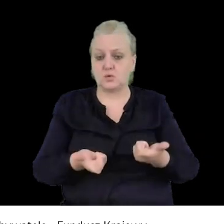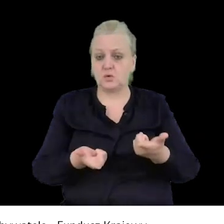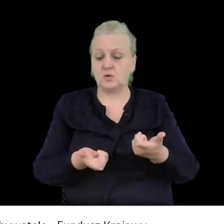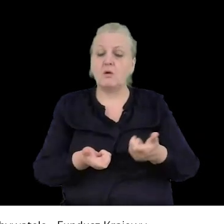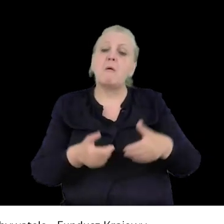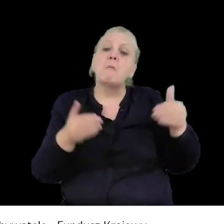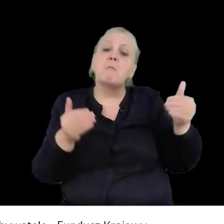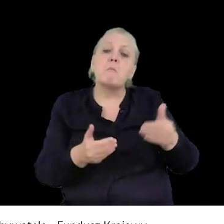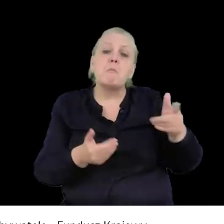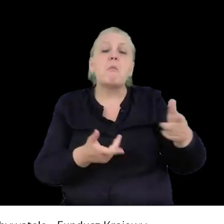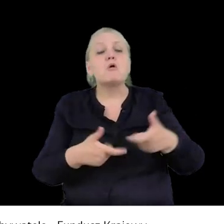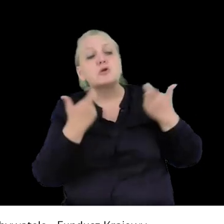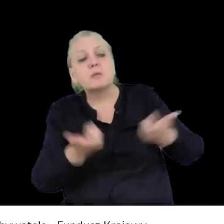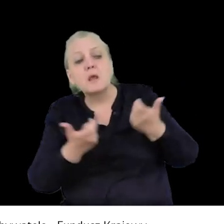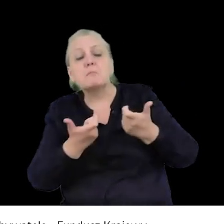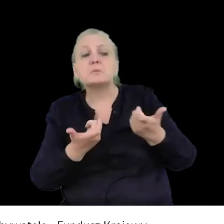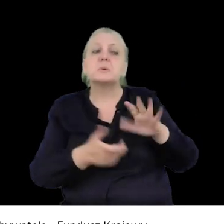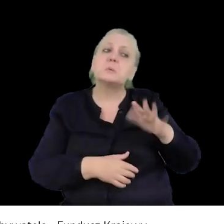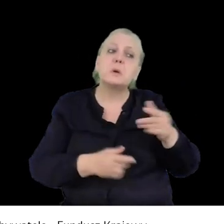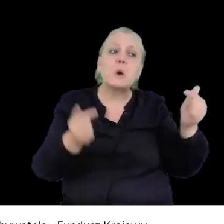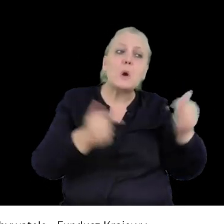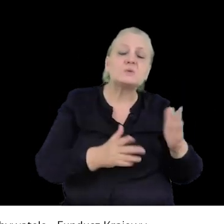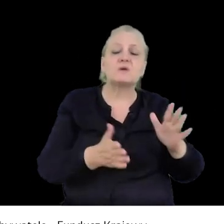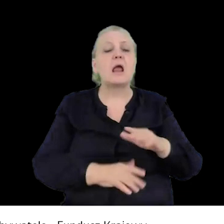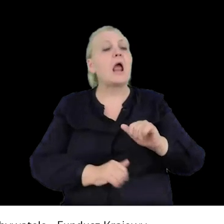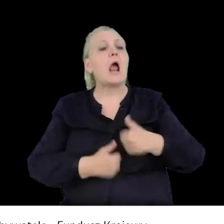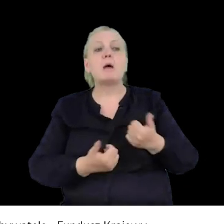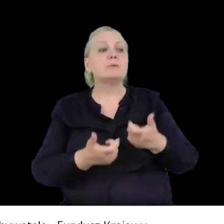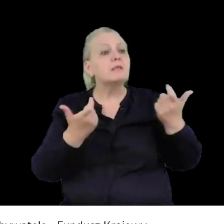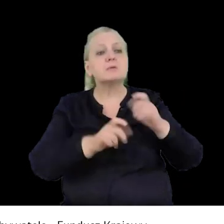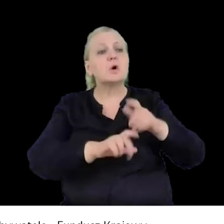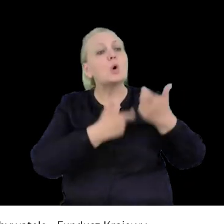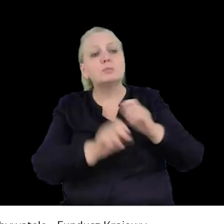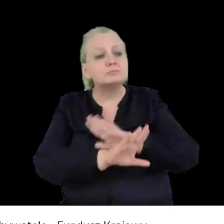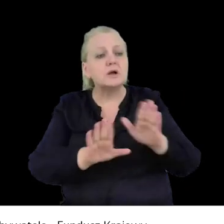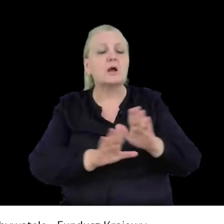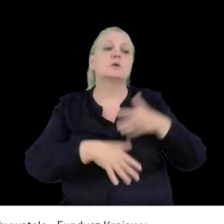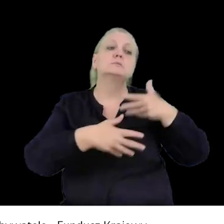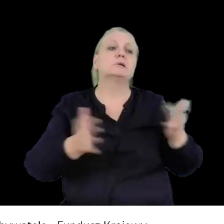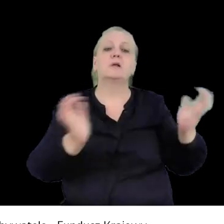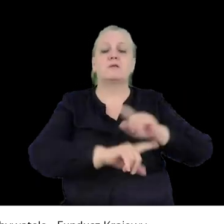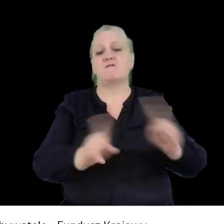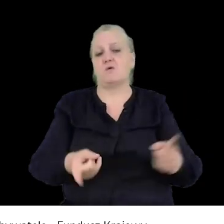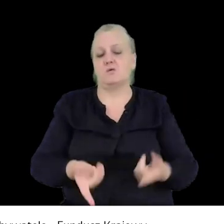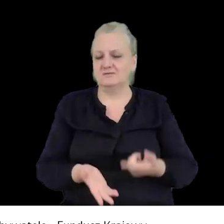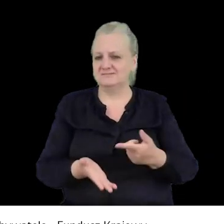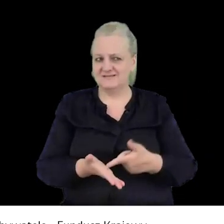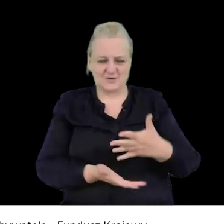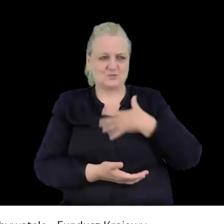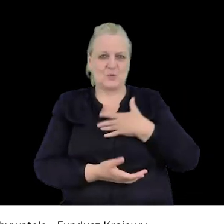mogą być kontry, że mogą być niebezpieczne, więc żeby było bezpiecznie, to nie będzie żadnego zgromadzenia. I to była taka wyraźna ingerencja właśnie w wolność